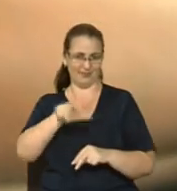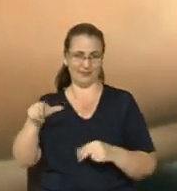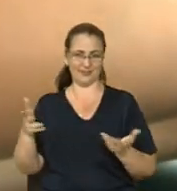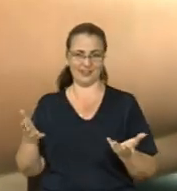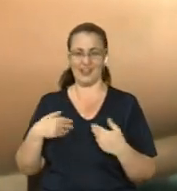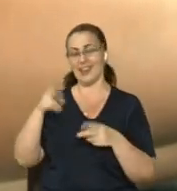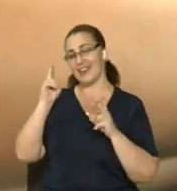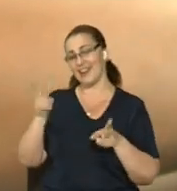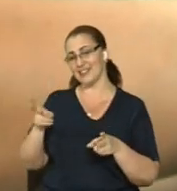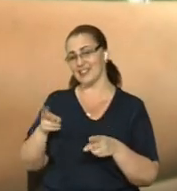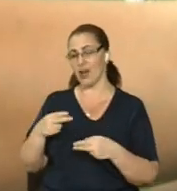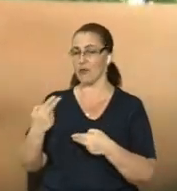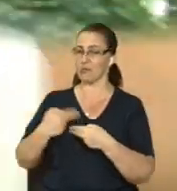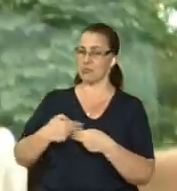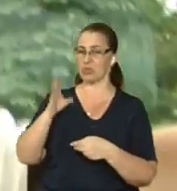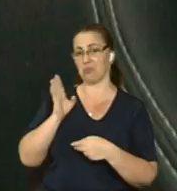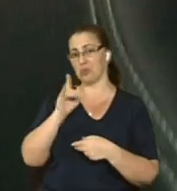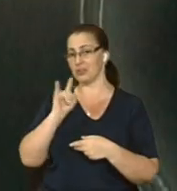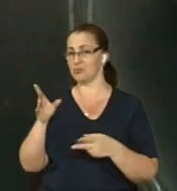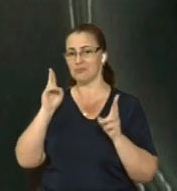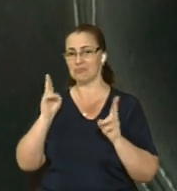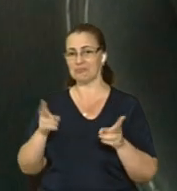Я не знаю, чи він мені не буде заважати кінець лінці.